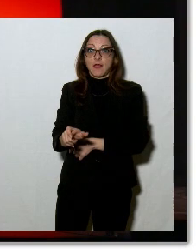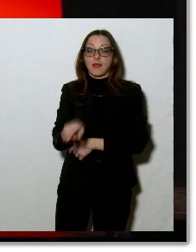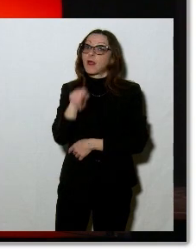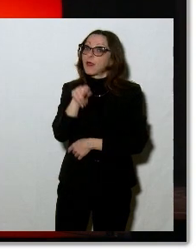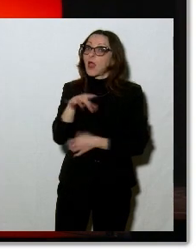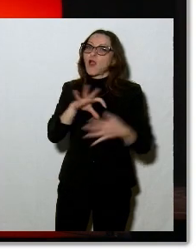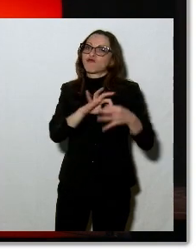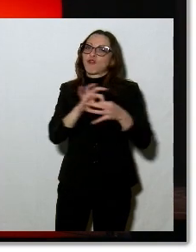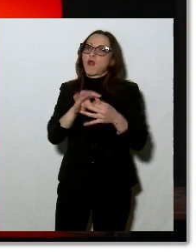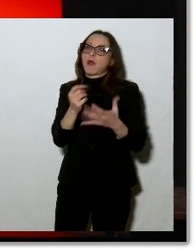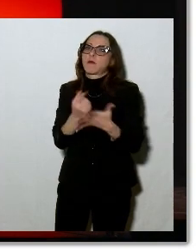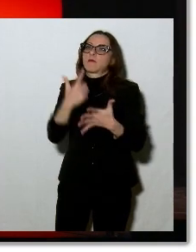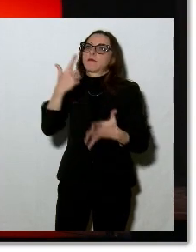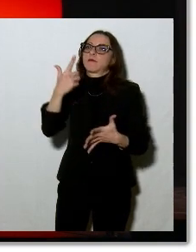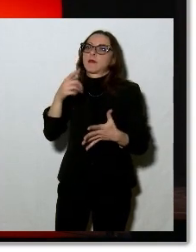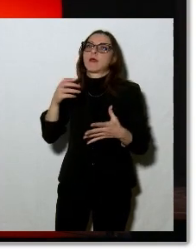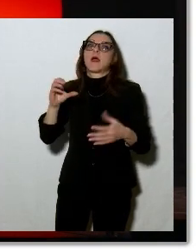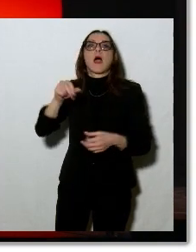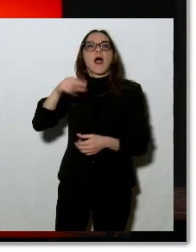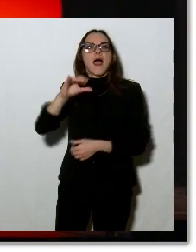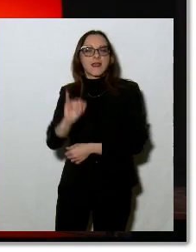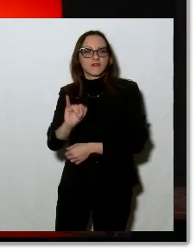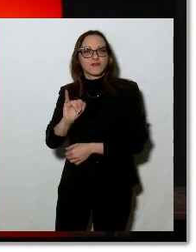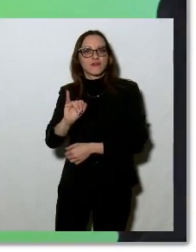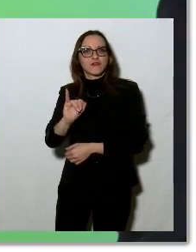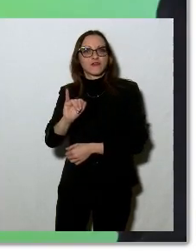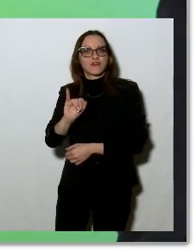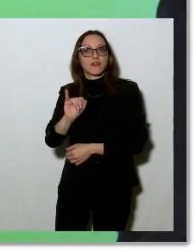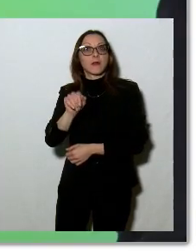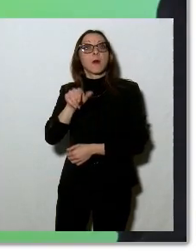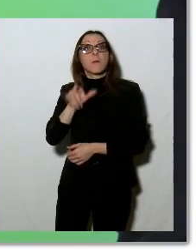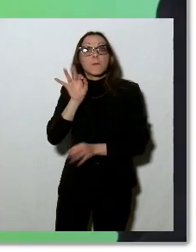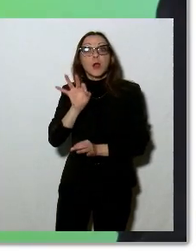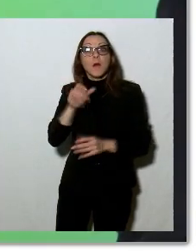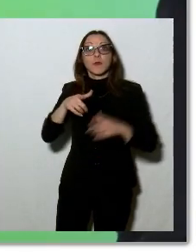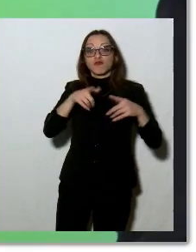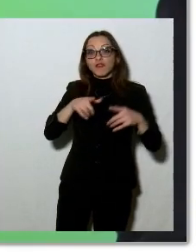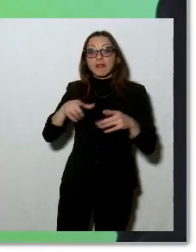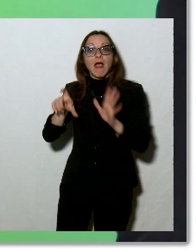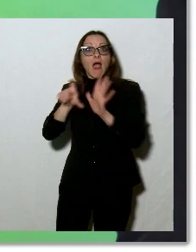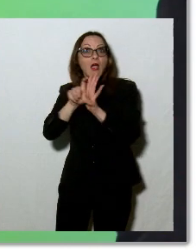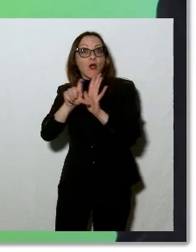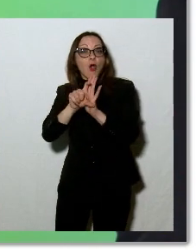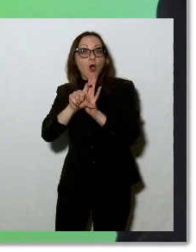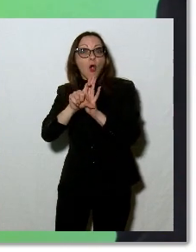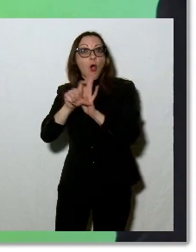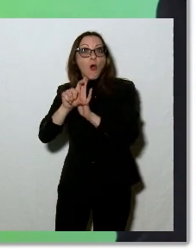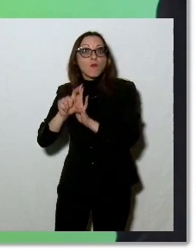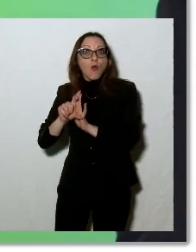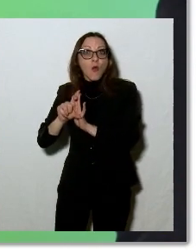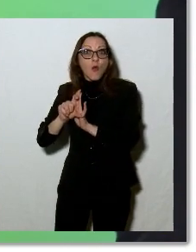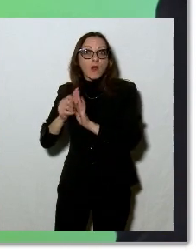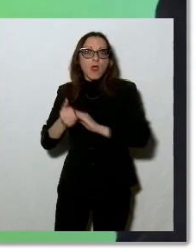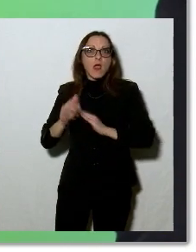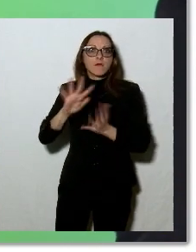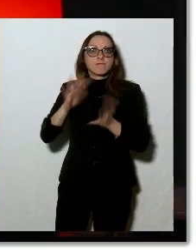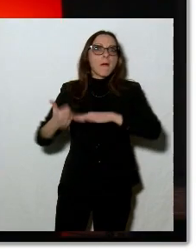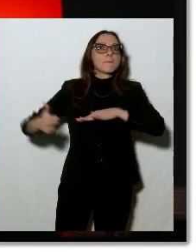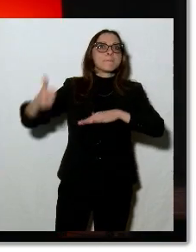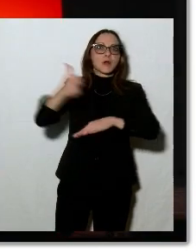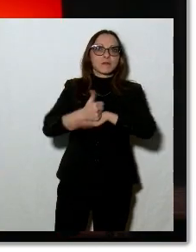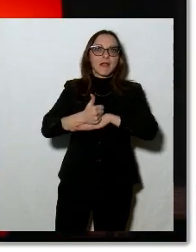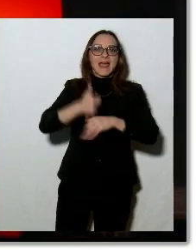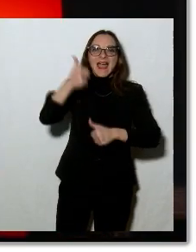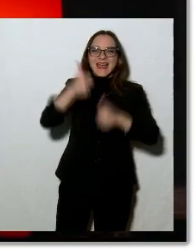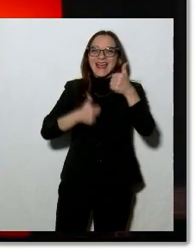importante collaborazione con Anci, in cui le città e i comuni diventano protagonisti e addirittura la gara